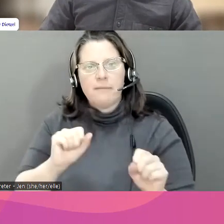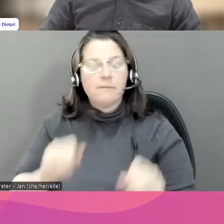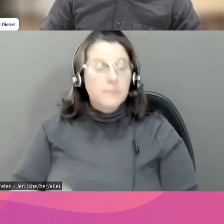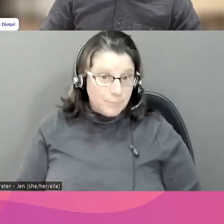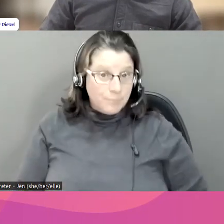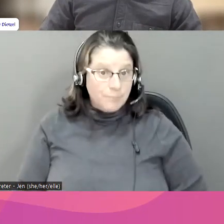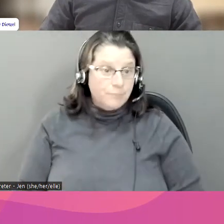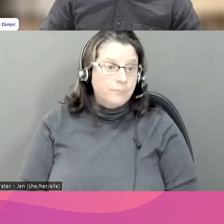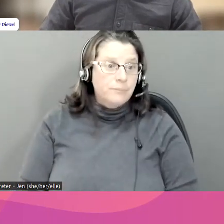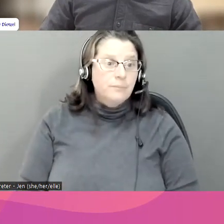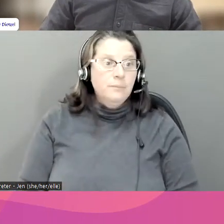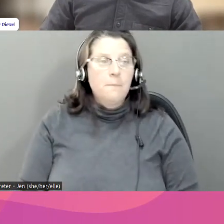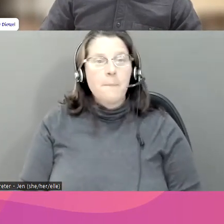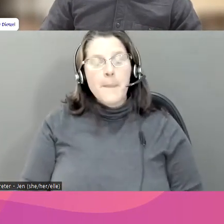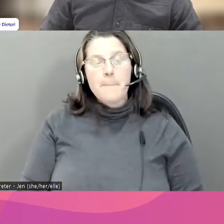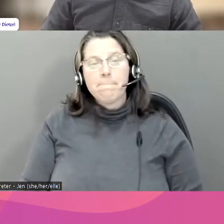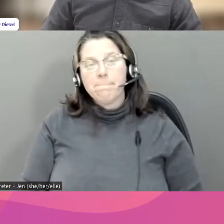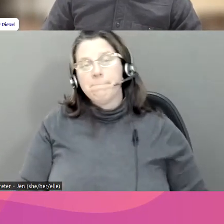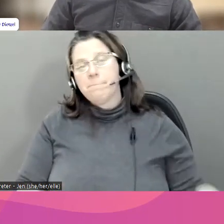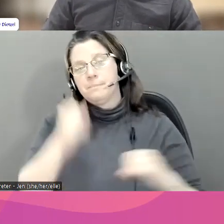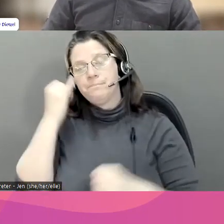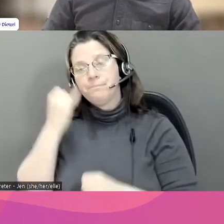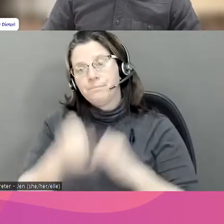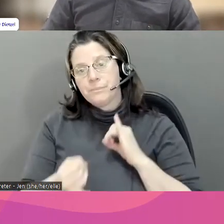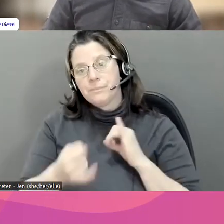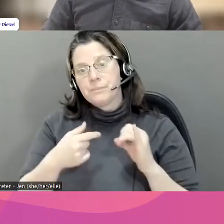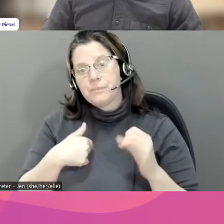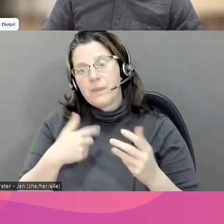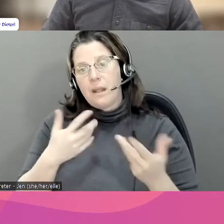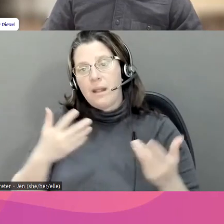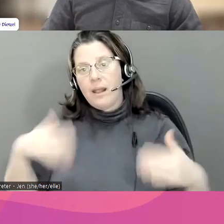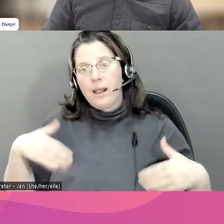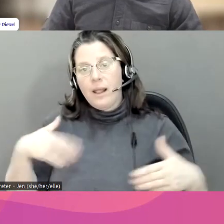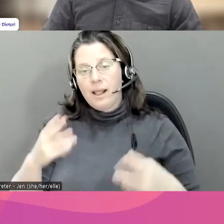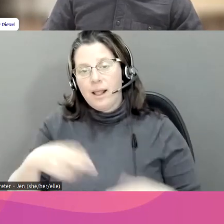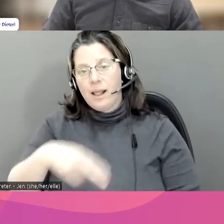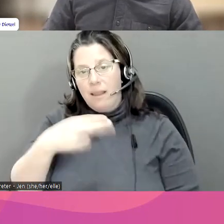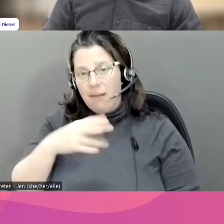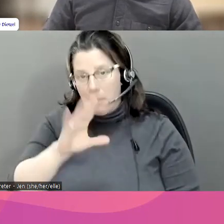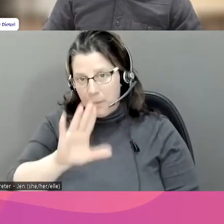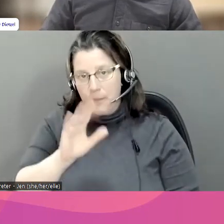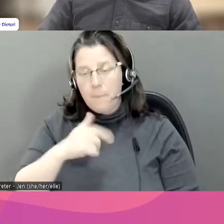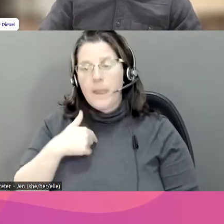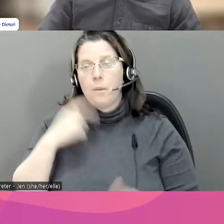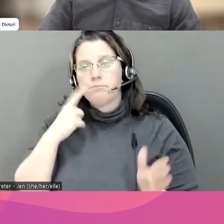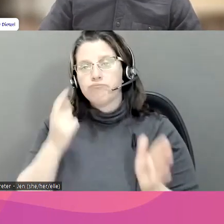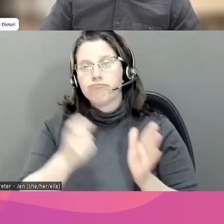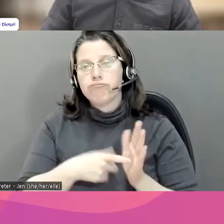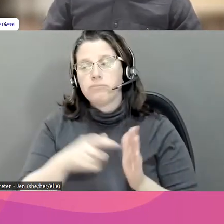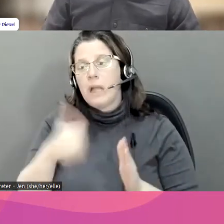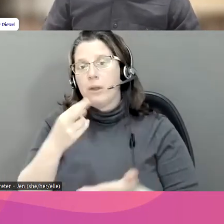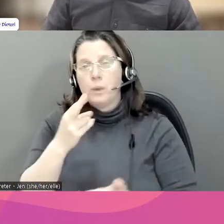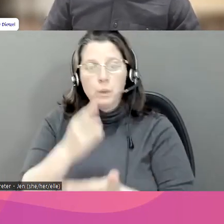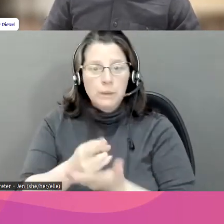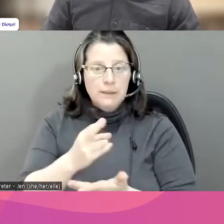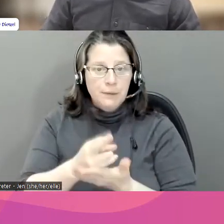ressources GLAD, par exemple. Et finalement, je n pas de diapo, mais il y aussi d'autres